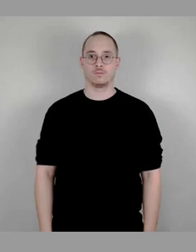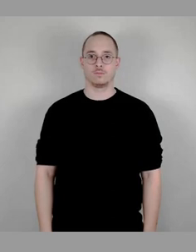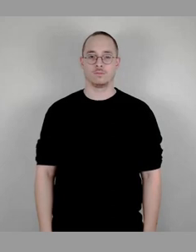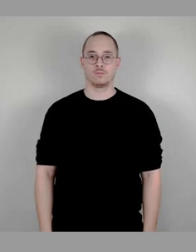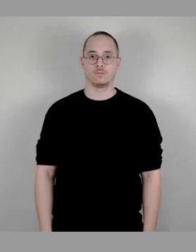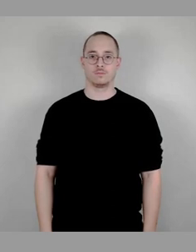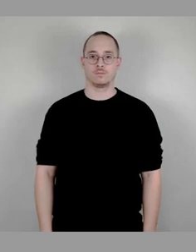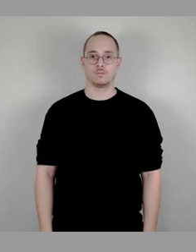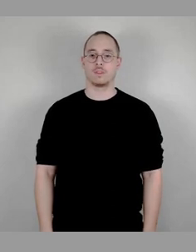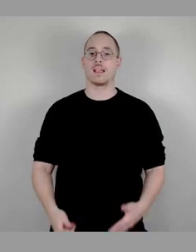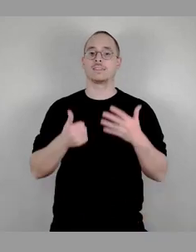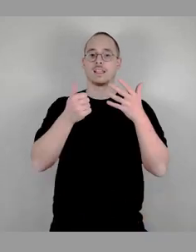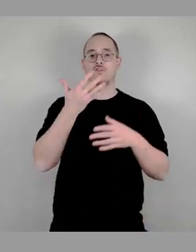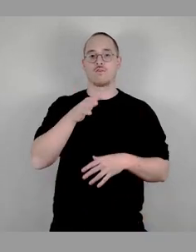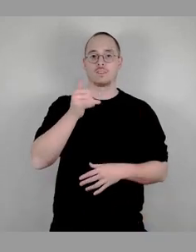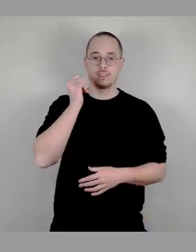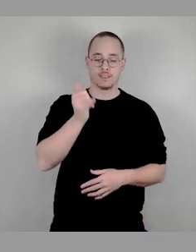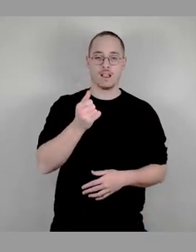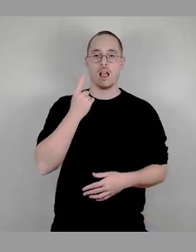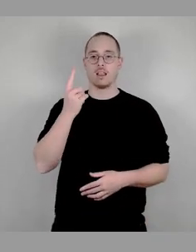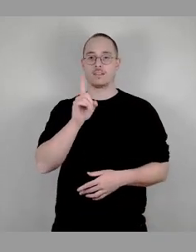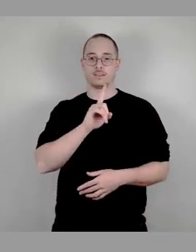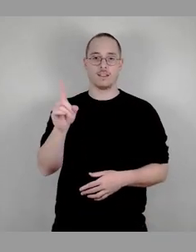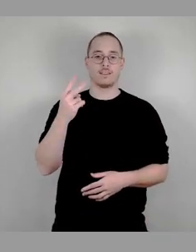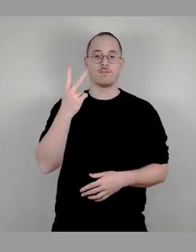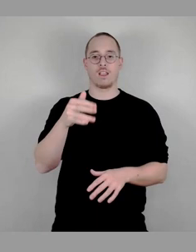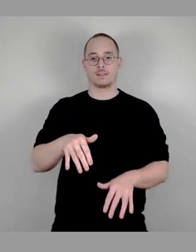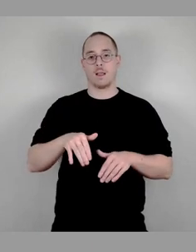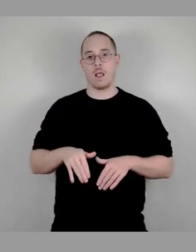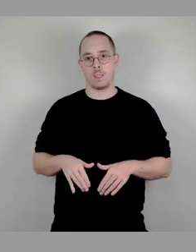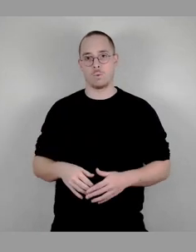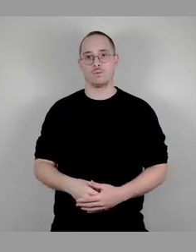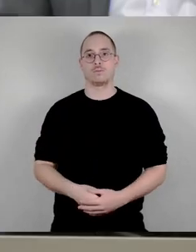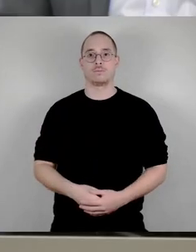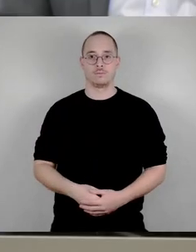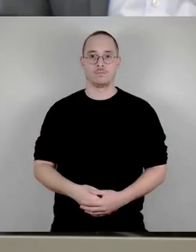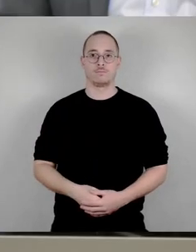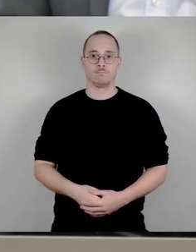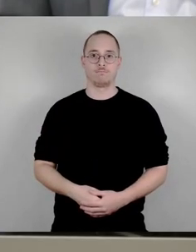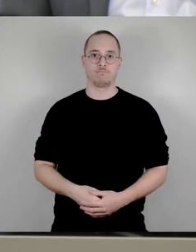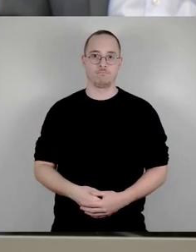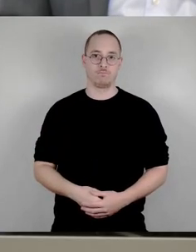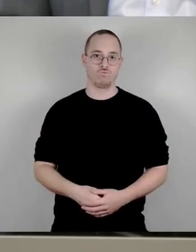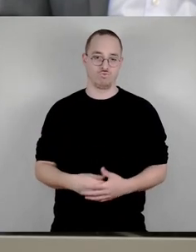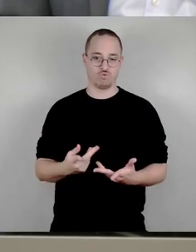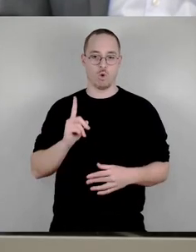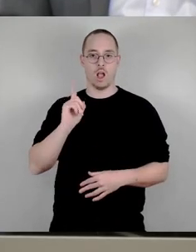56 Ja-Stimmen, eine Nein-Stimme, zwei Enthaltungen. Damit ebenso beschlossen. Schokolade. Sch